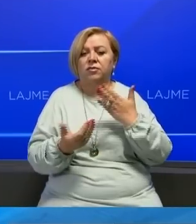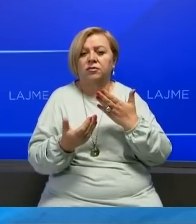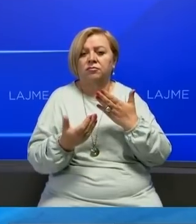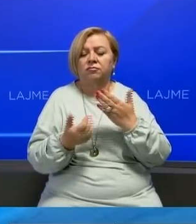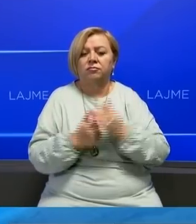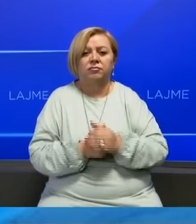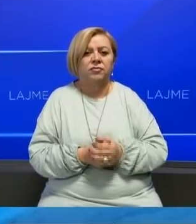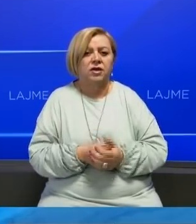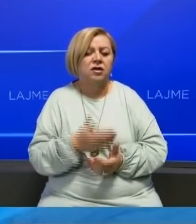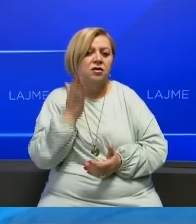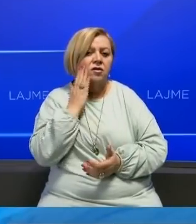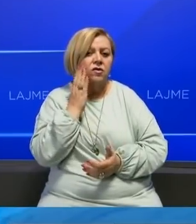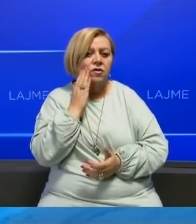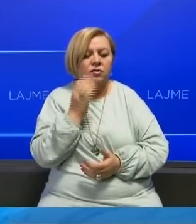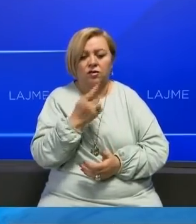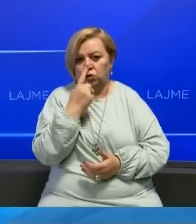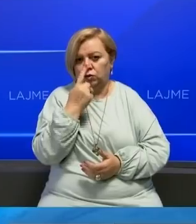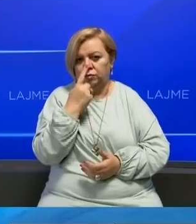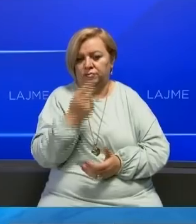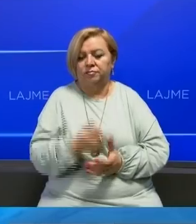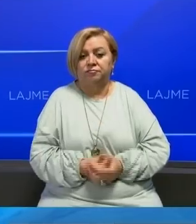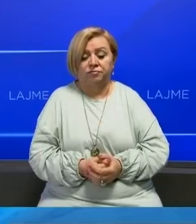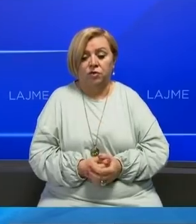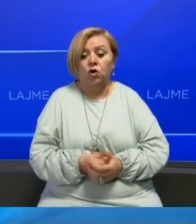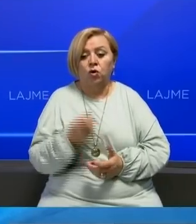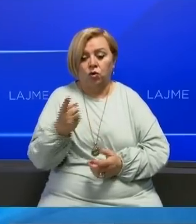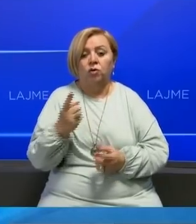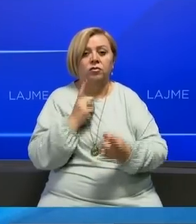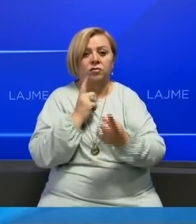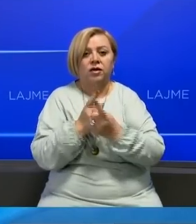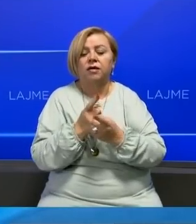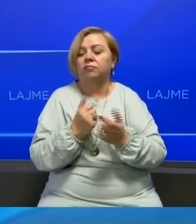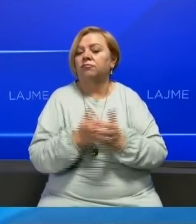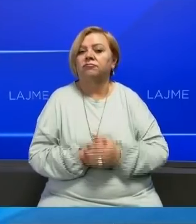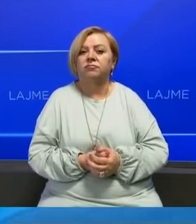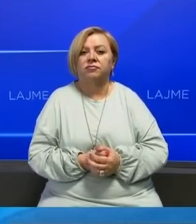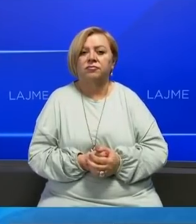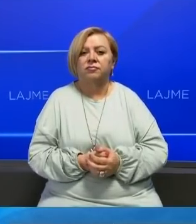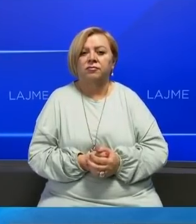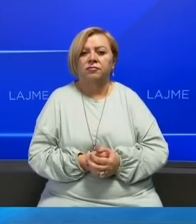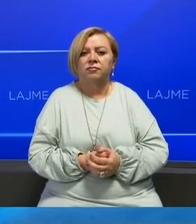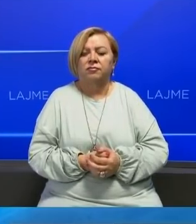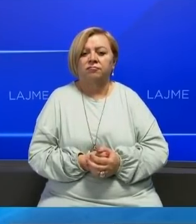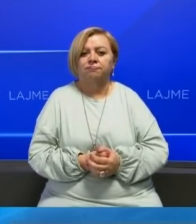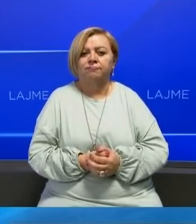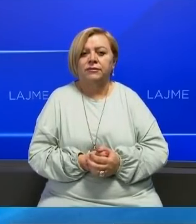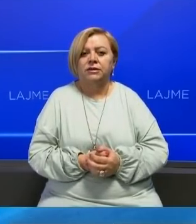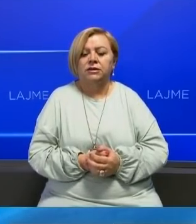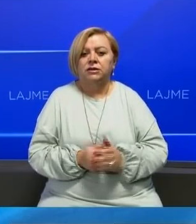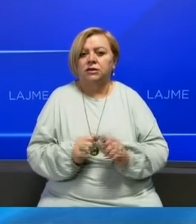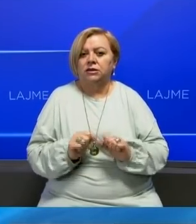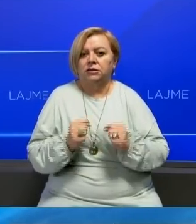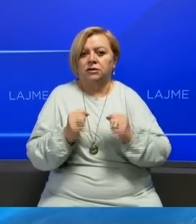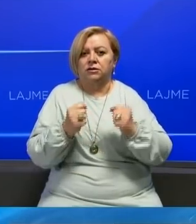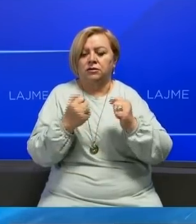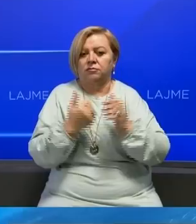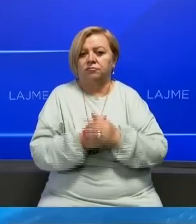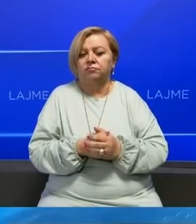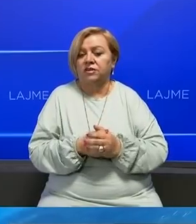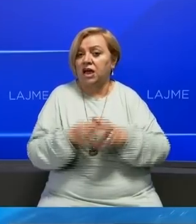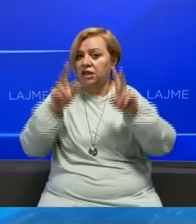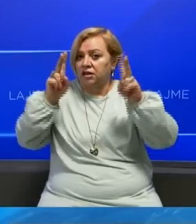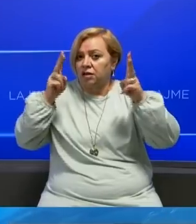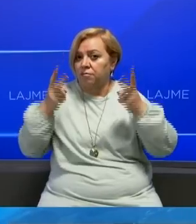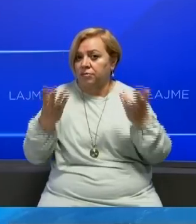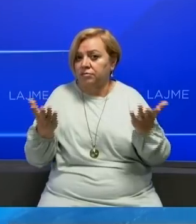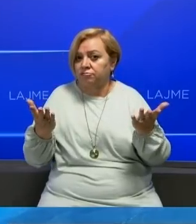bashkurat të Amerikës rusësi. Këtë takim për shëshruhet përështu me një tension të lartë sa i përket temave që mund të